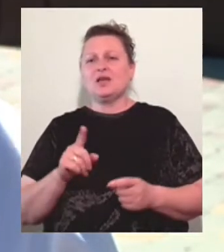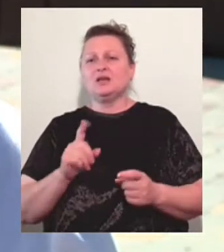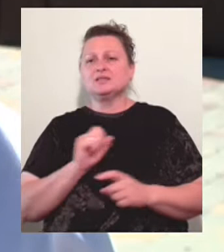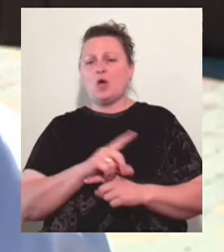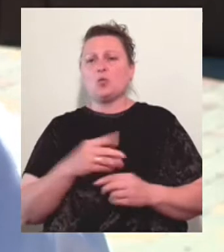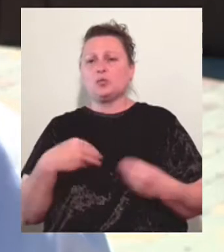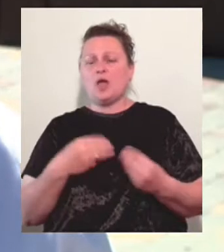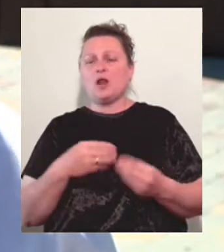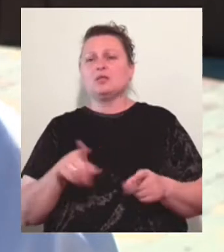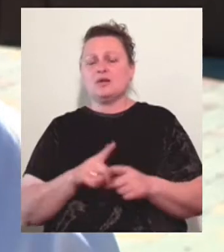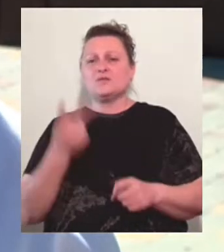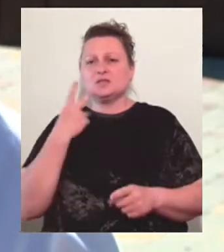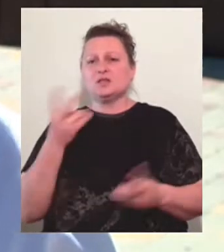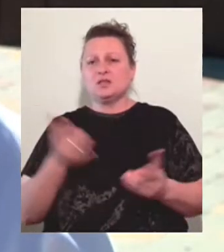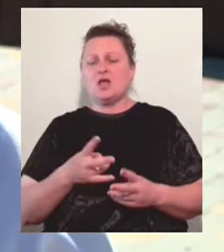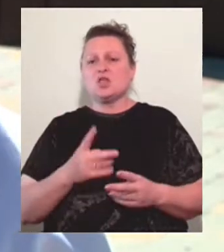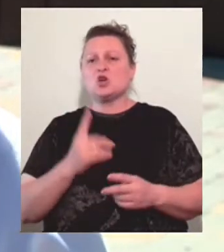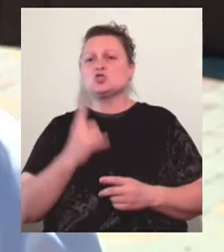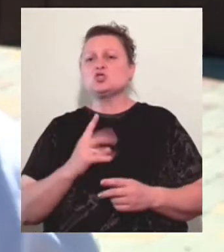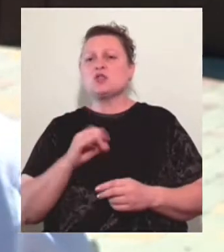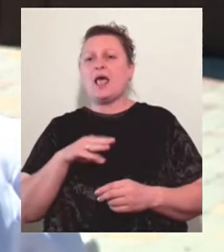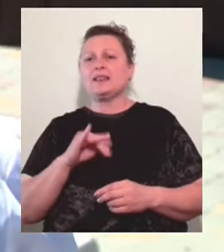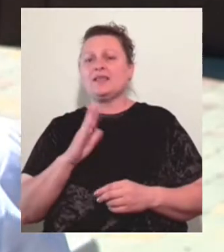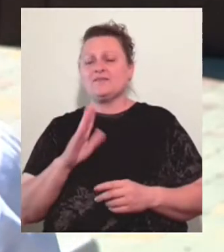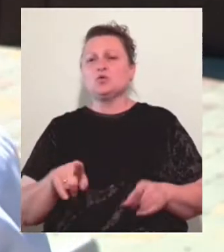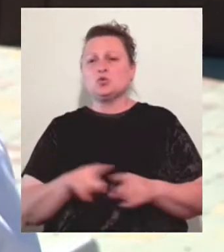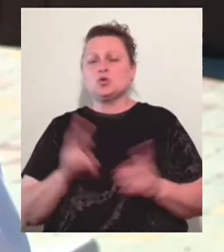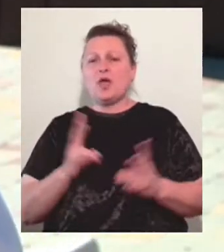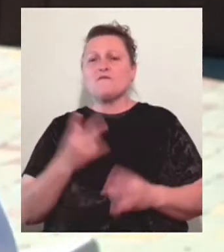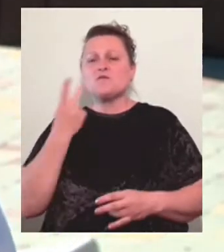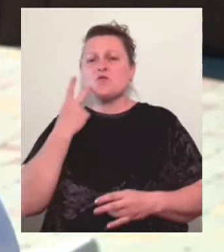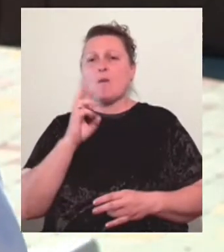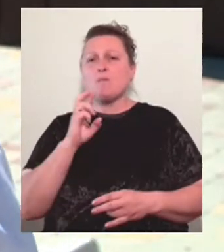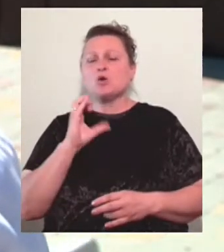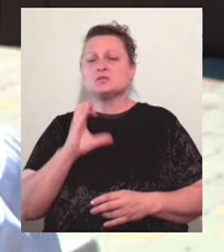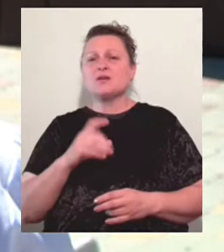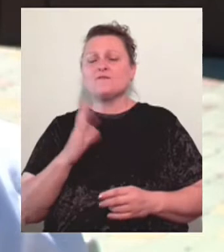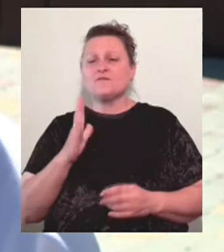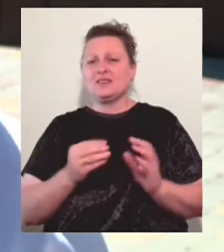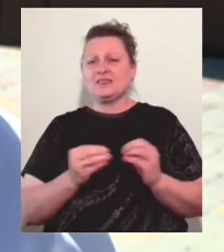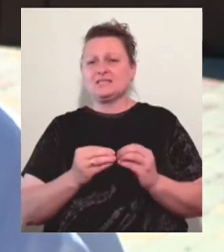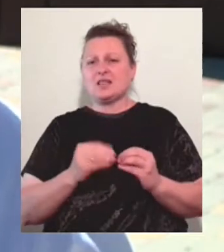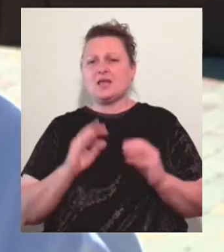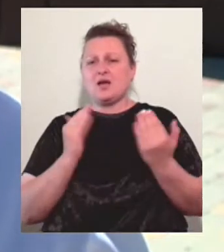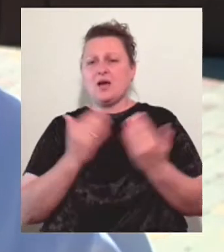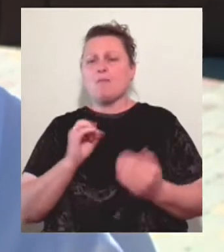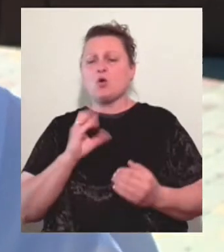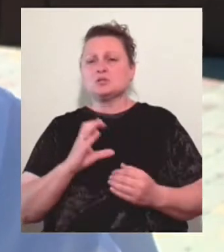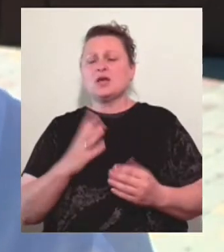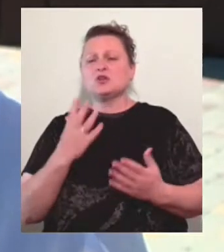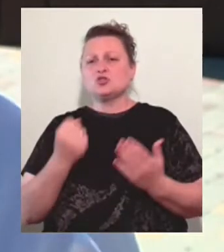штативи – це те, що в кожному боксі, особливо в 10-му, і зараз у нас відкрилось нове відділення для